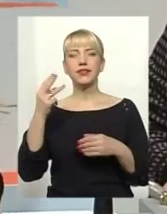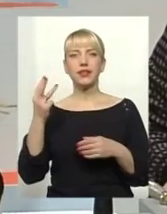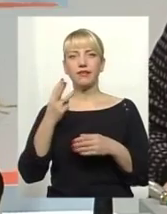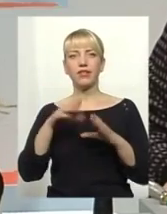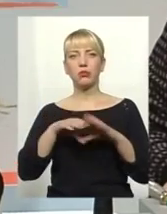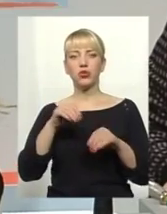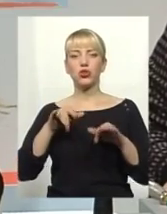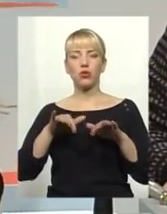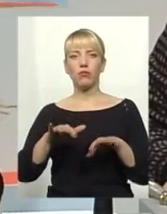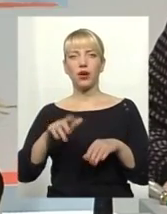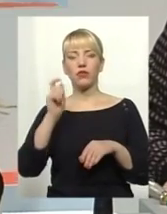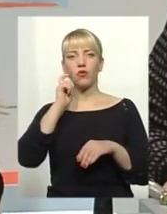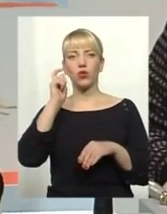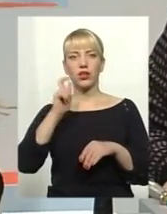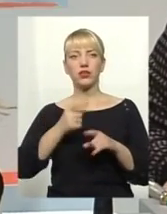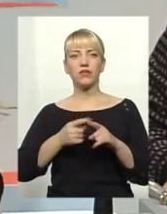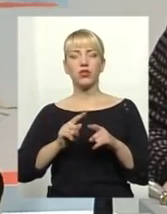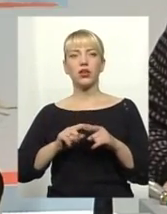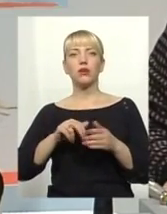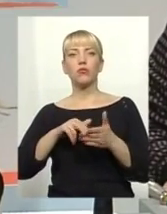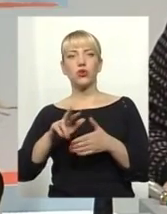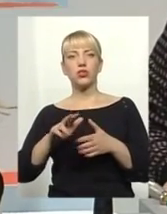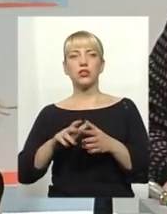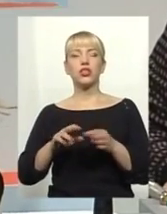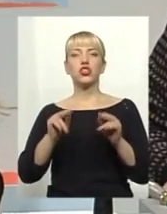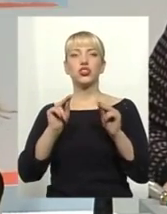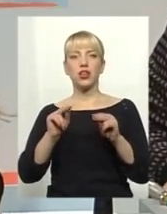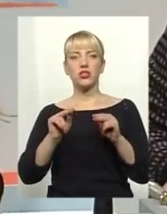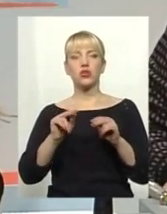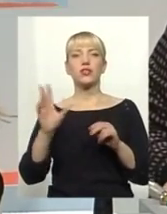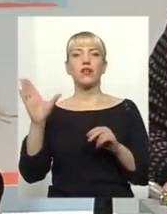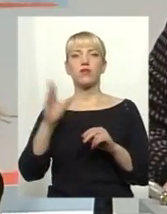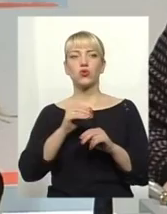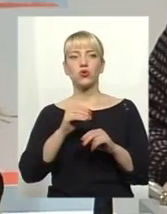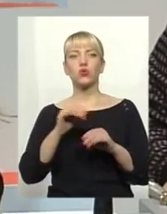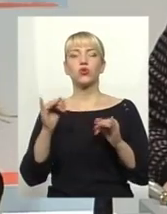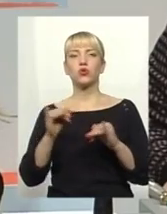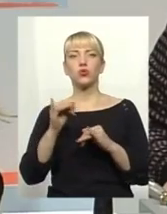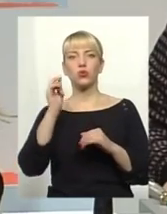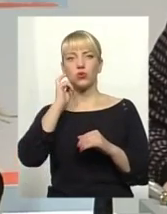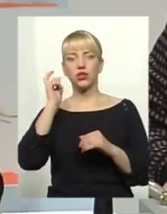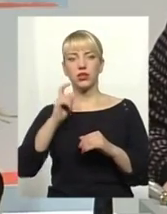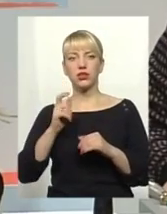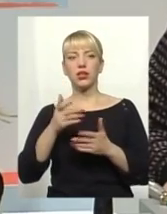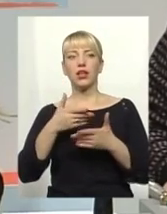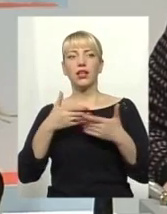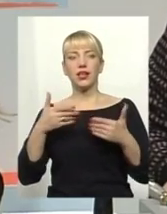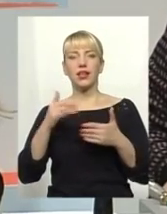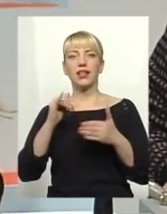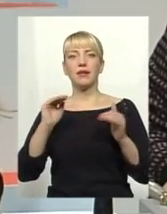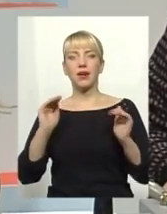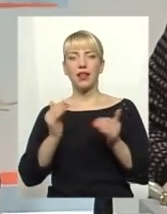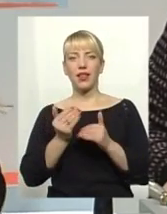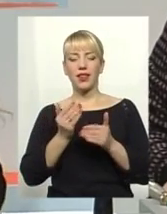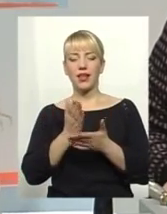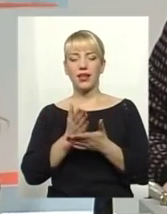компанії в країні, вони прийшли максимально чесно за всю історію країни. І низька явка на